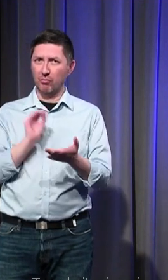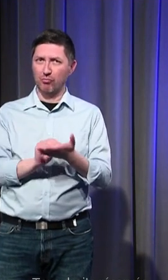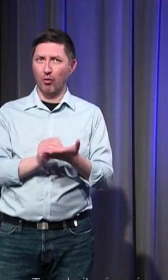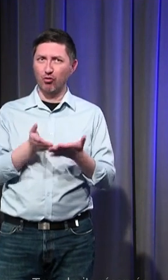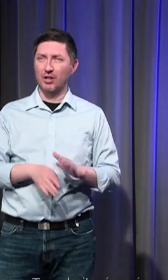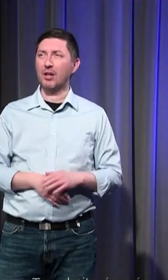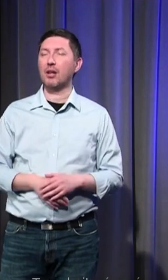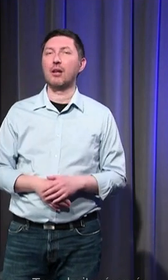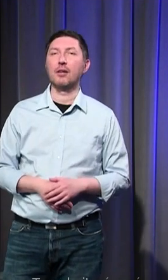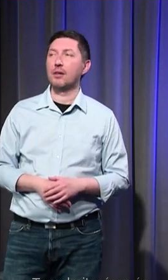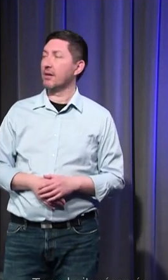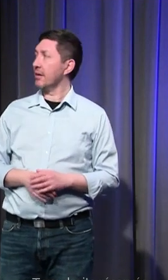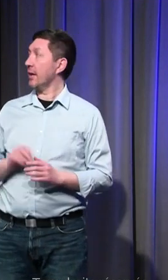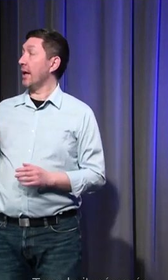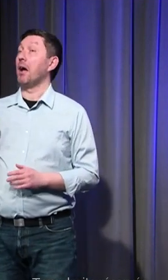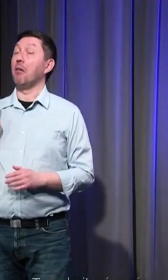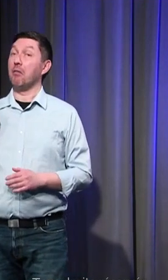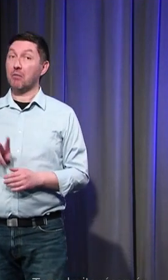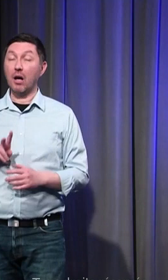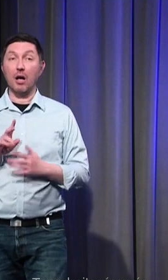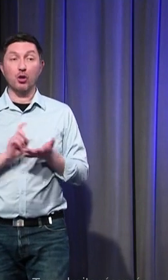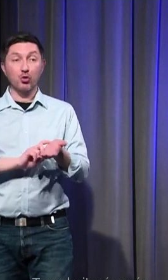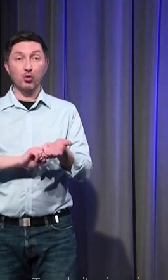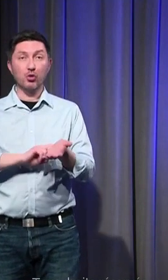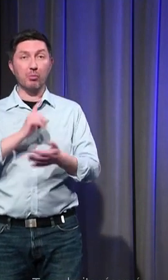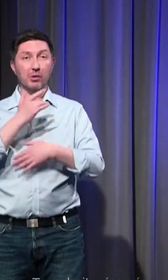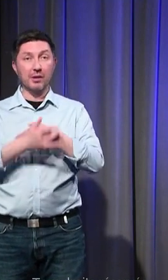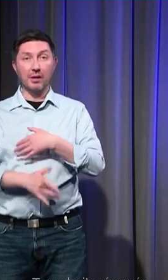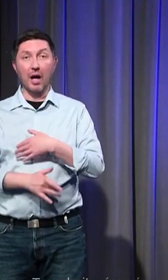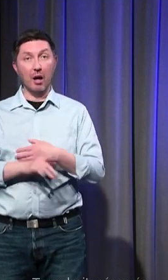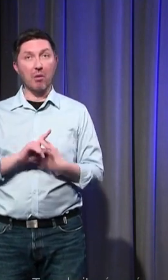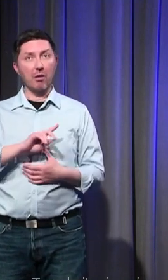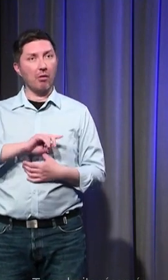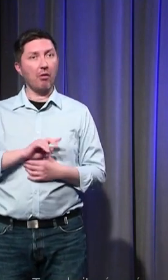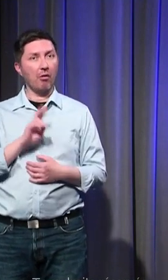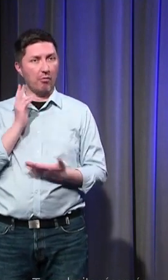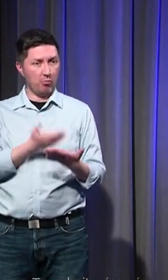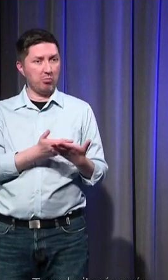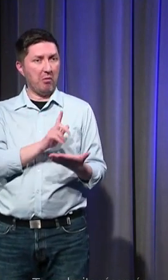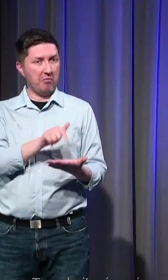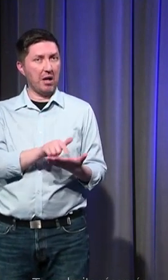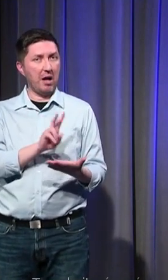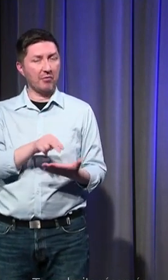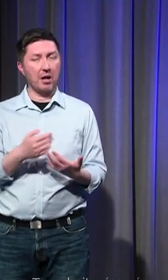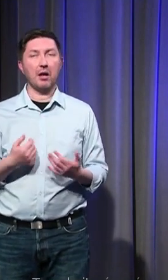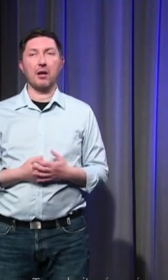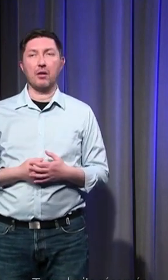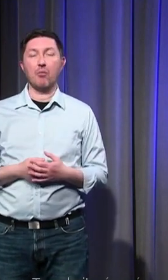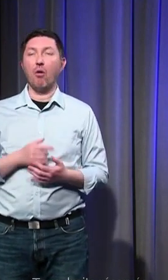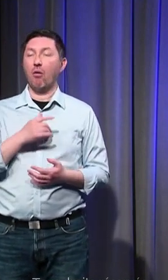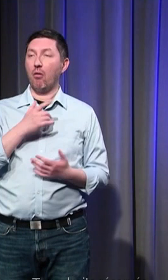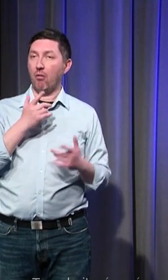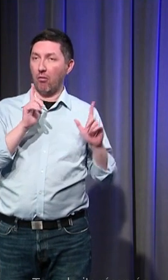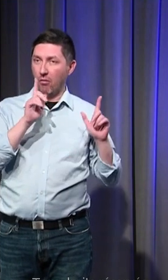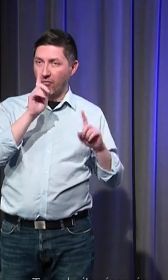les sources elles sont assez tardives pour nous pour commencer à bien les connaître mais c'est pas du tout un mythe une forme alors il y a le carnaval et puis